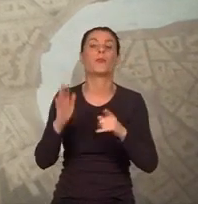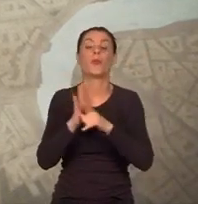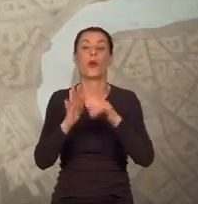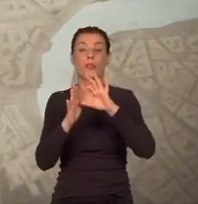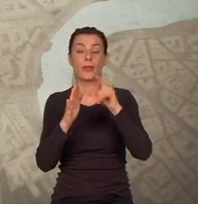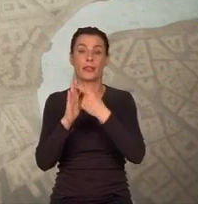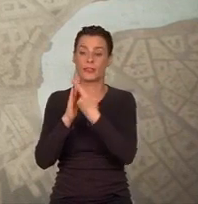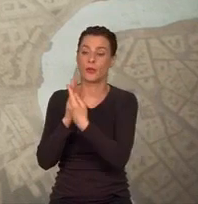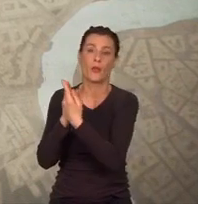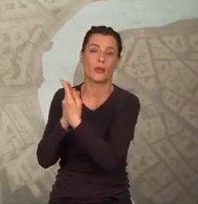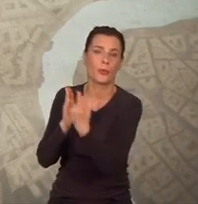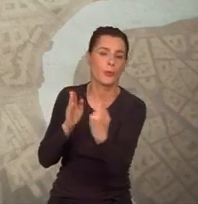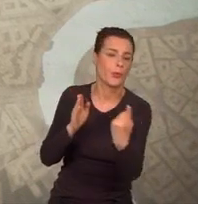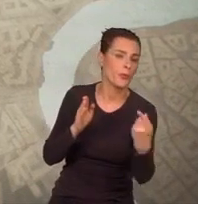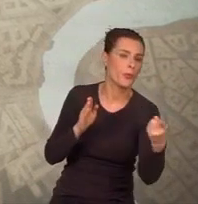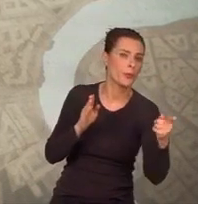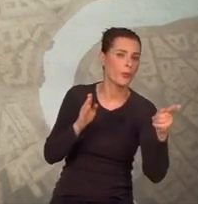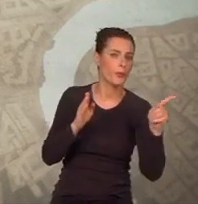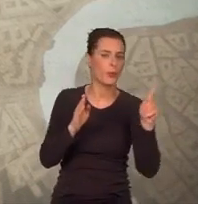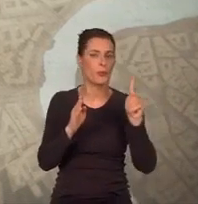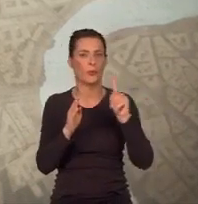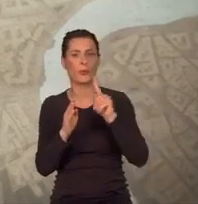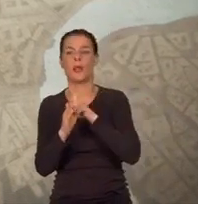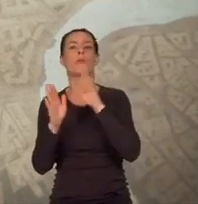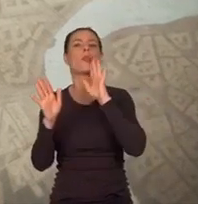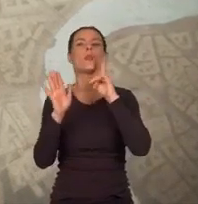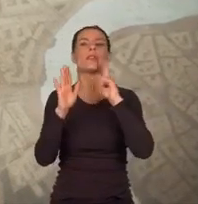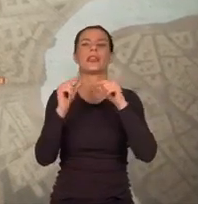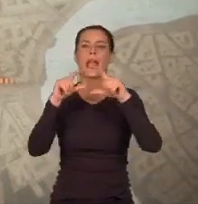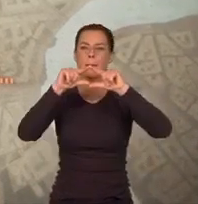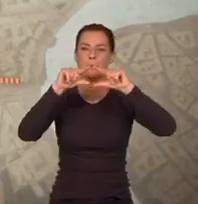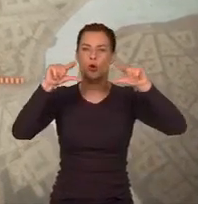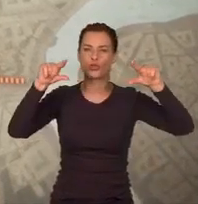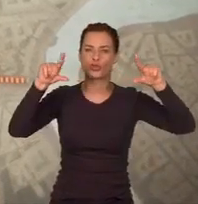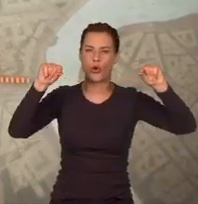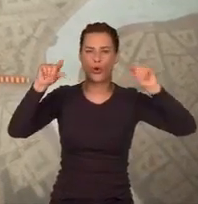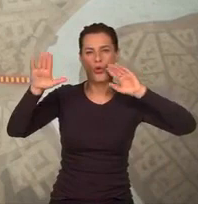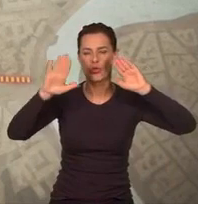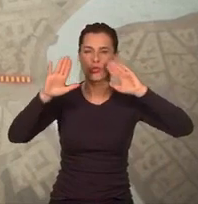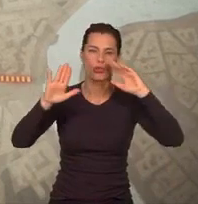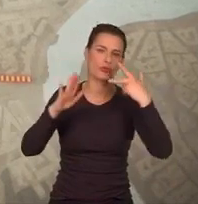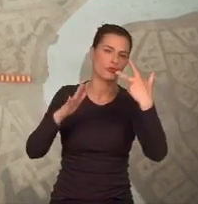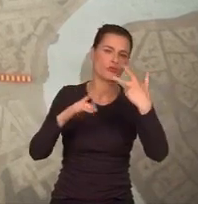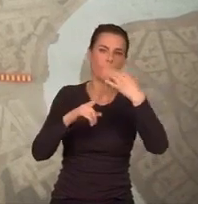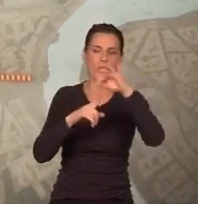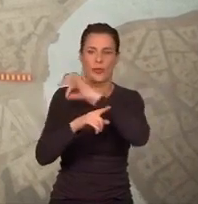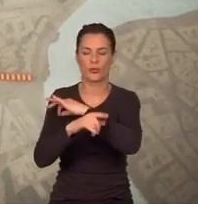Piotra i wraca drugą stroną, tworząc wydłużony prostokąt o długości około 3 kilometrów.